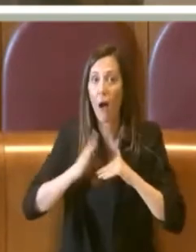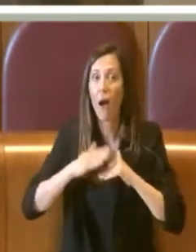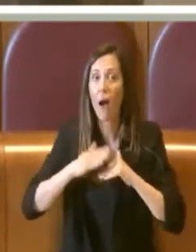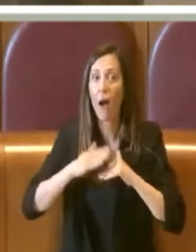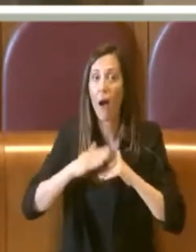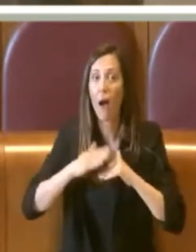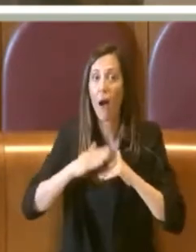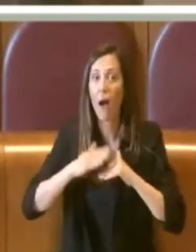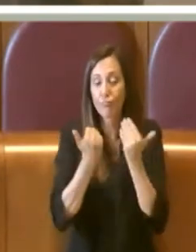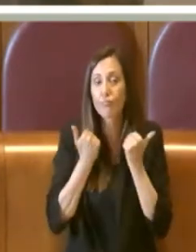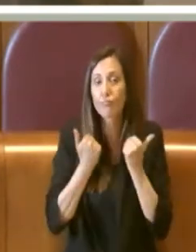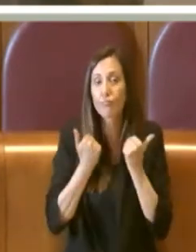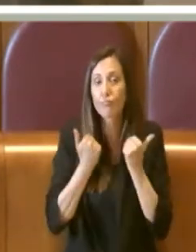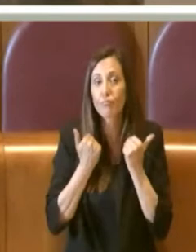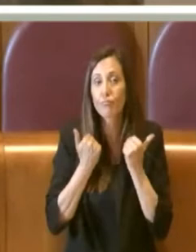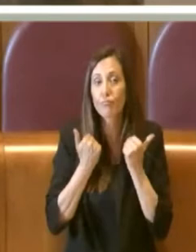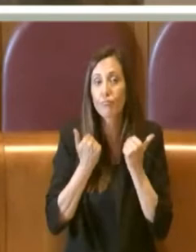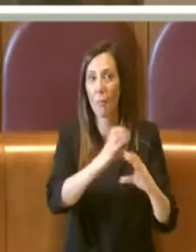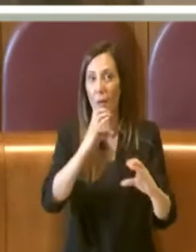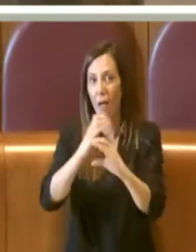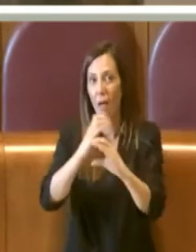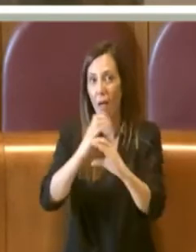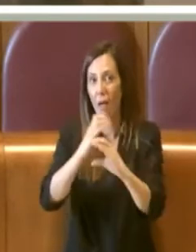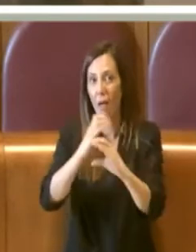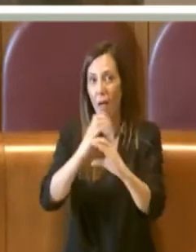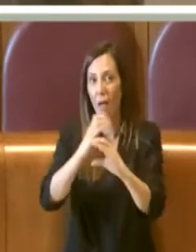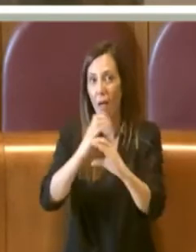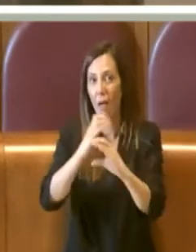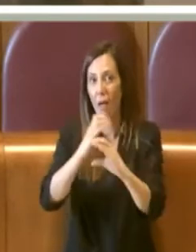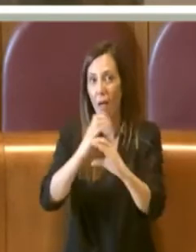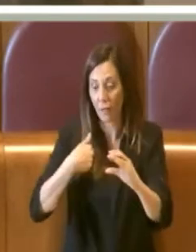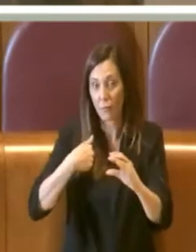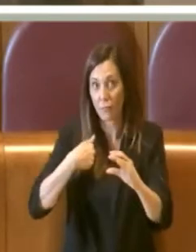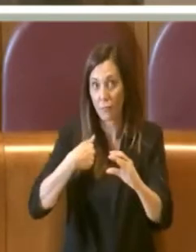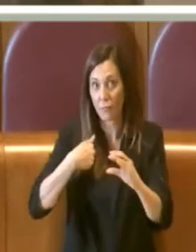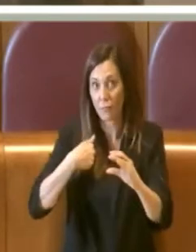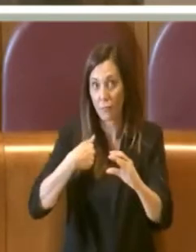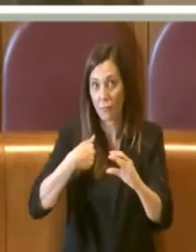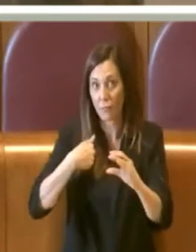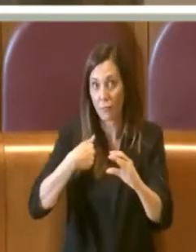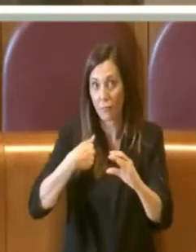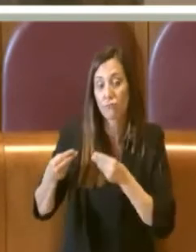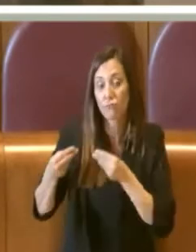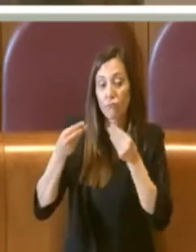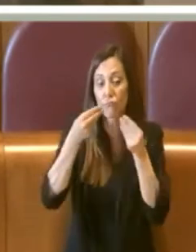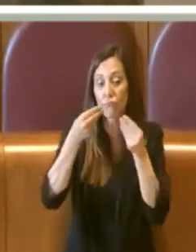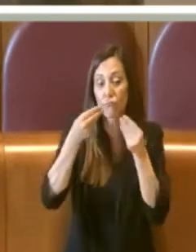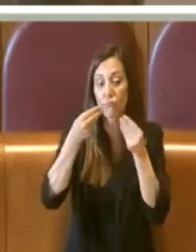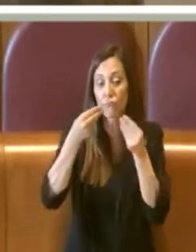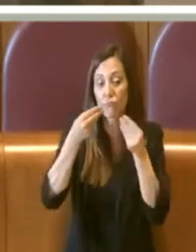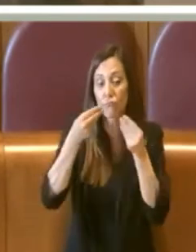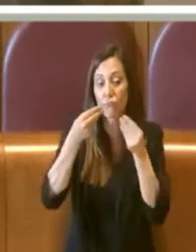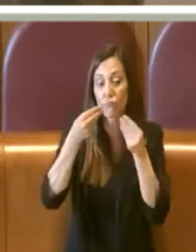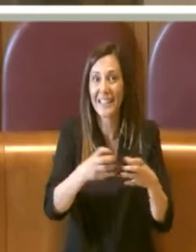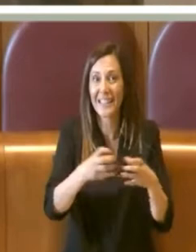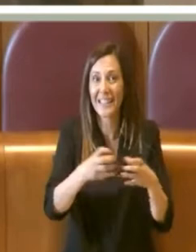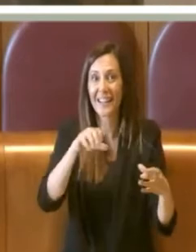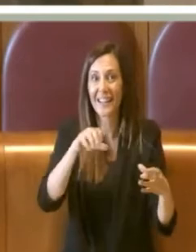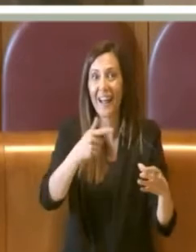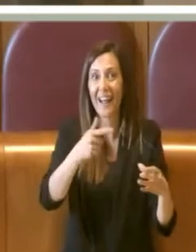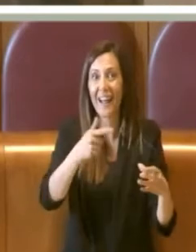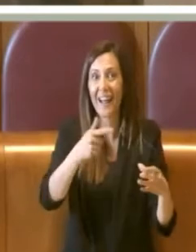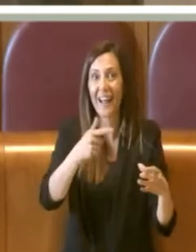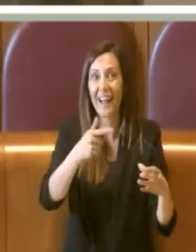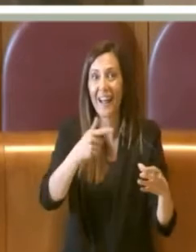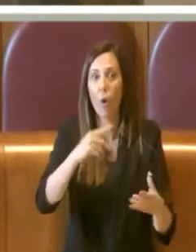apprestiamo a dare ad ATAC con un contratto